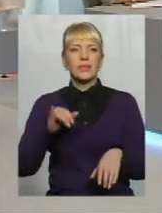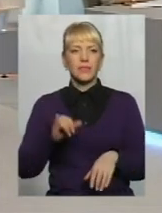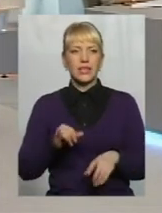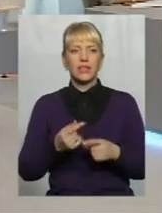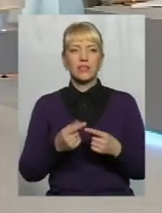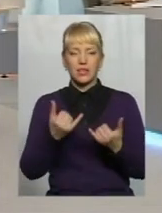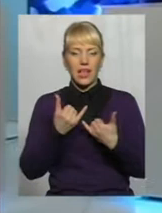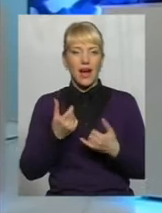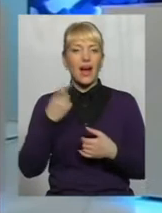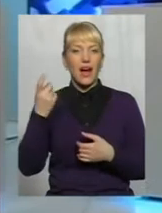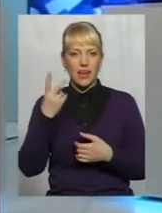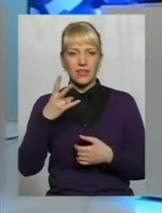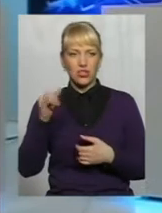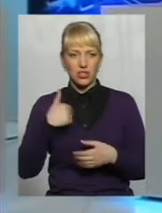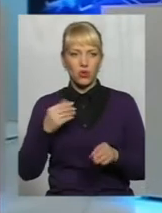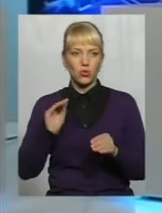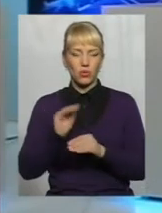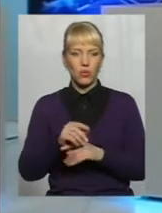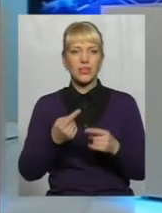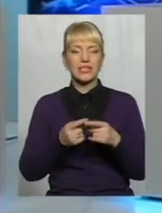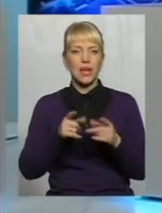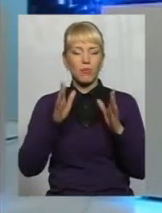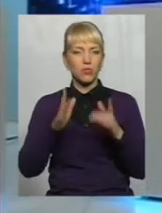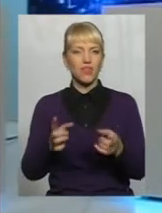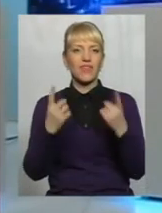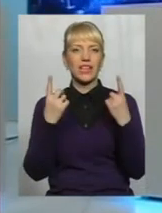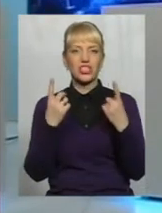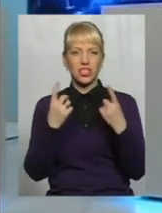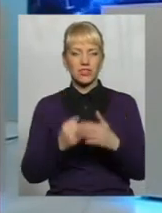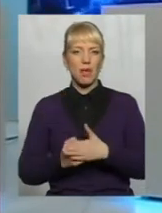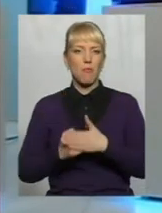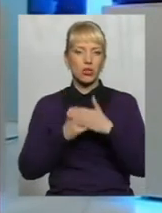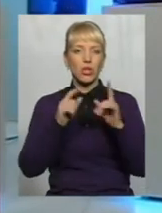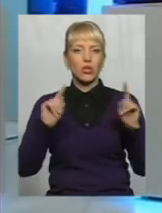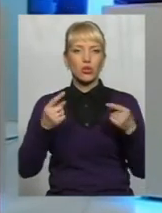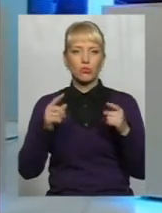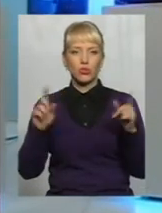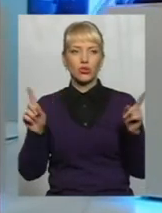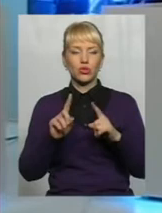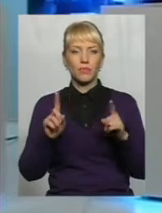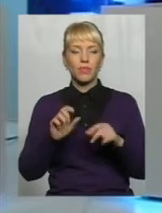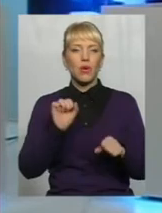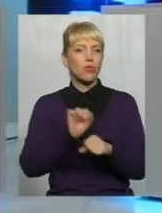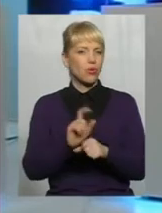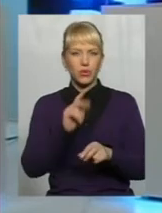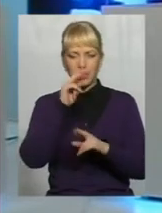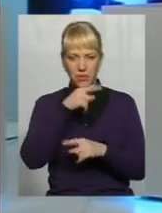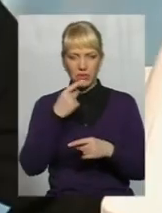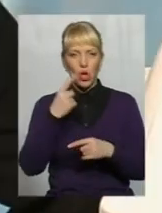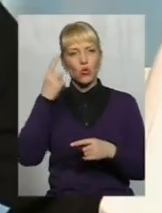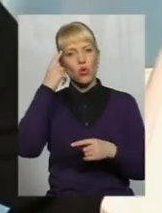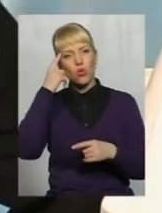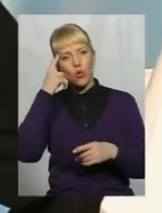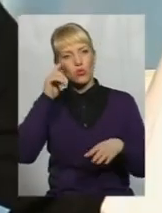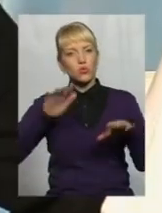також, для Харківщини, я доповню колегу Це також буде величезний поштовх Бо, ну не блокують, а скажімо так Роздумують